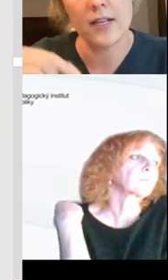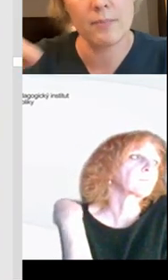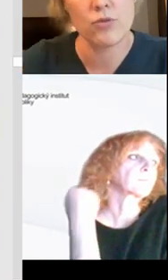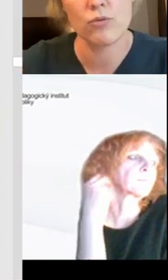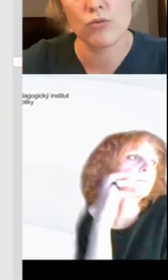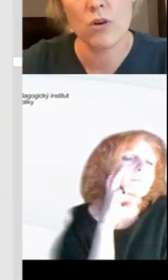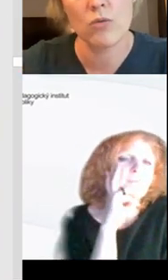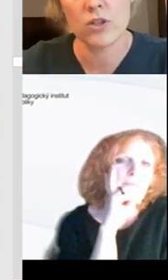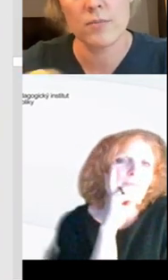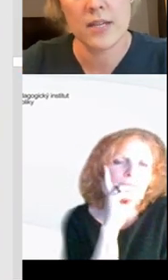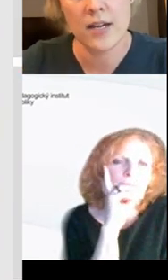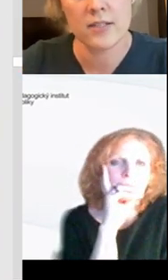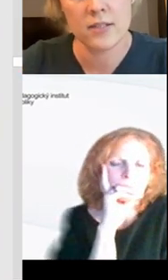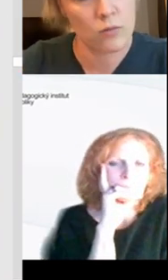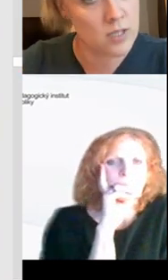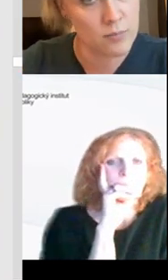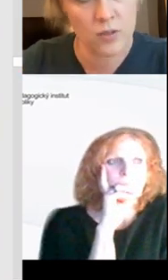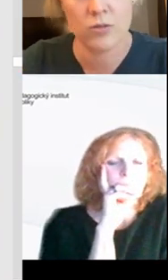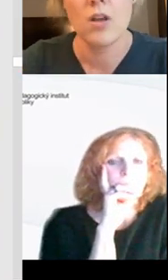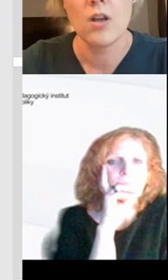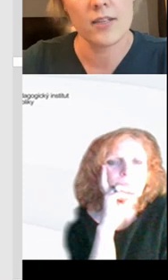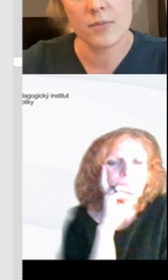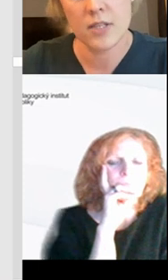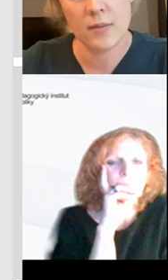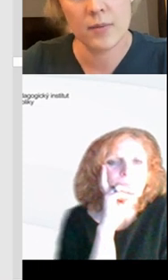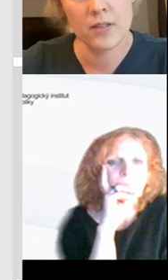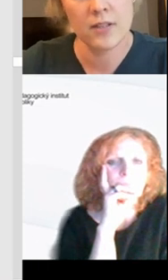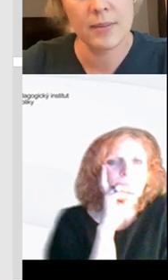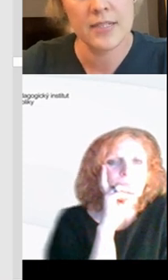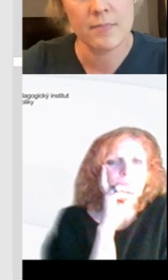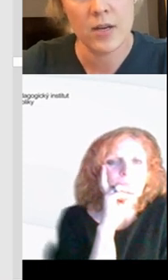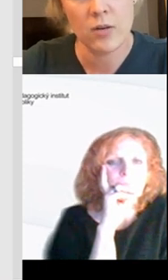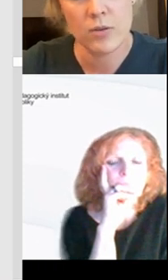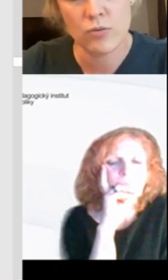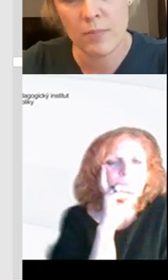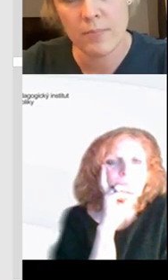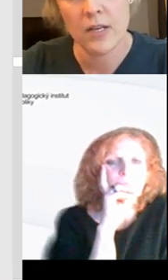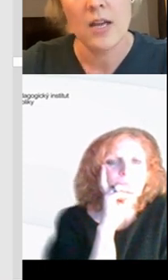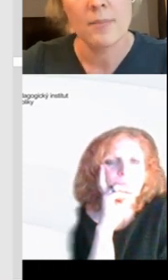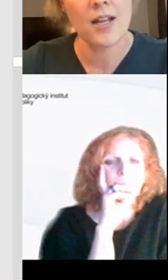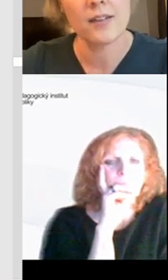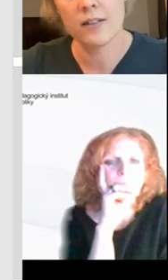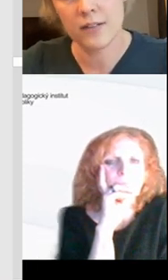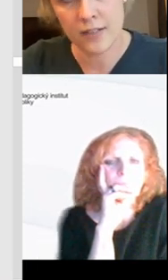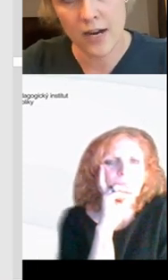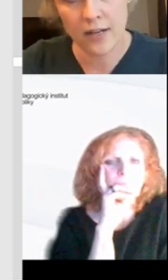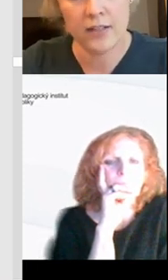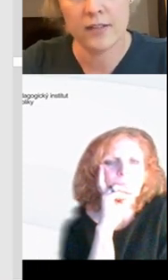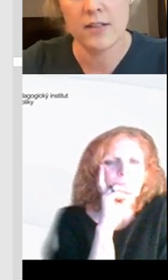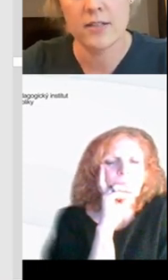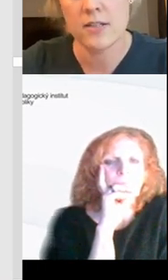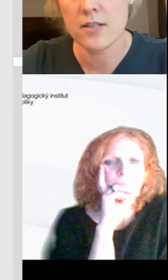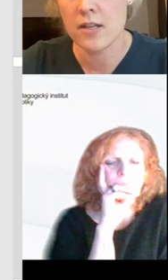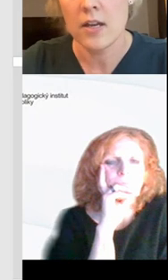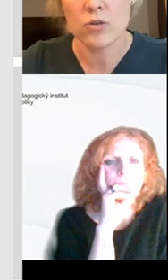jako kdyby tak, jak píšu tuškou, takže mít nějaký stylus nebo něco a tím stejným principem, jako píšu na papír, psát na